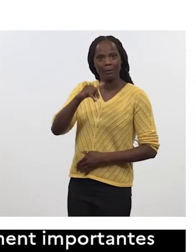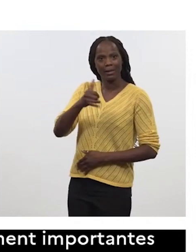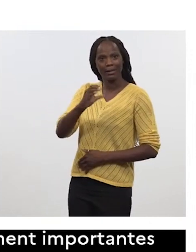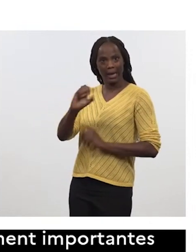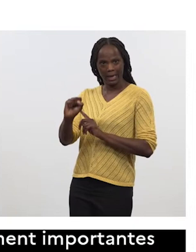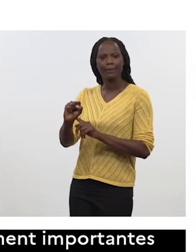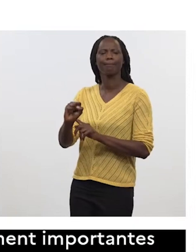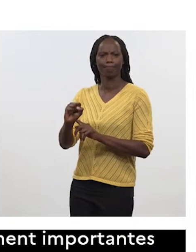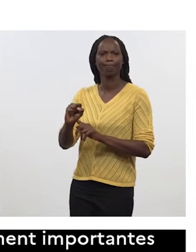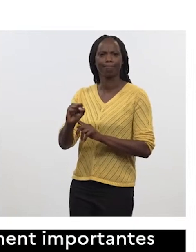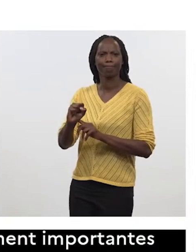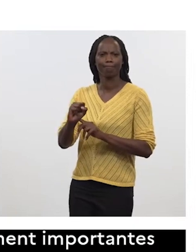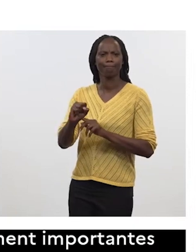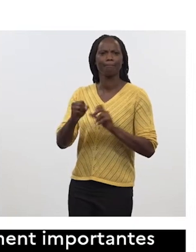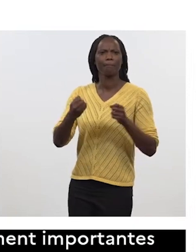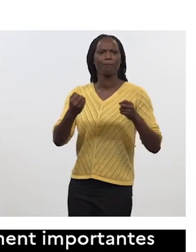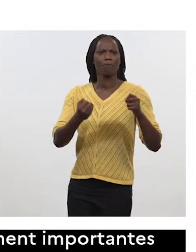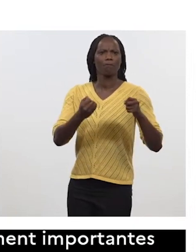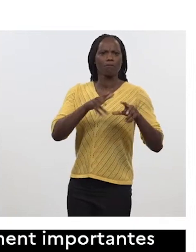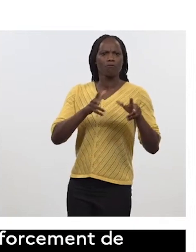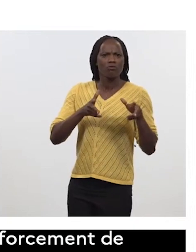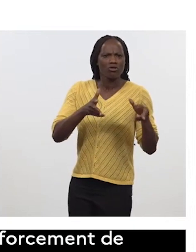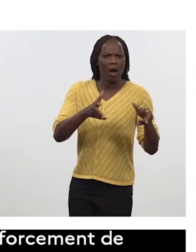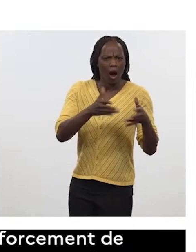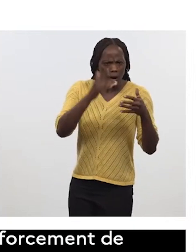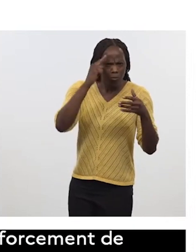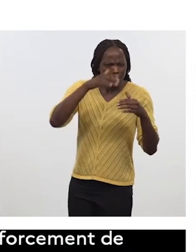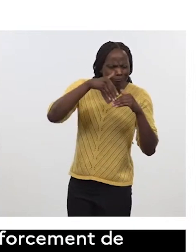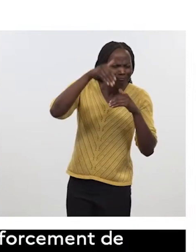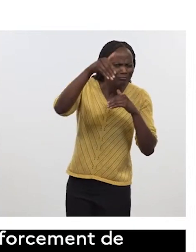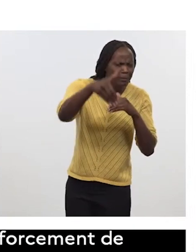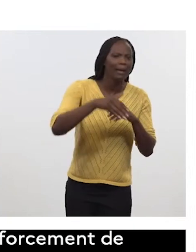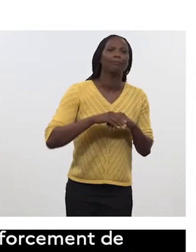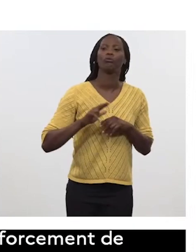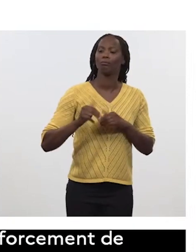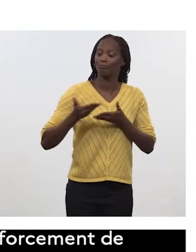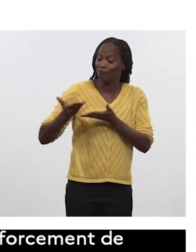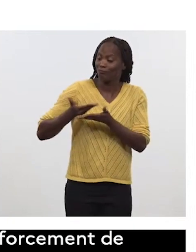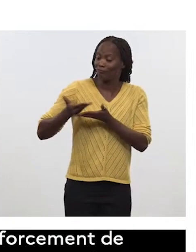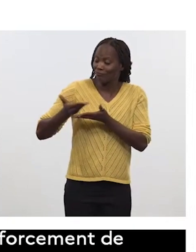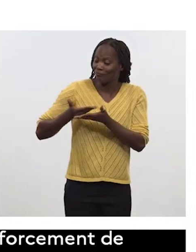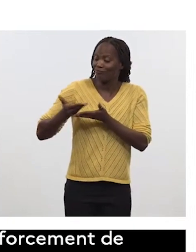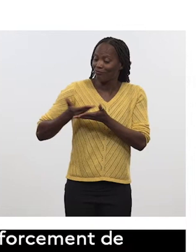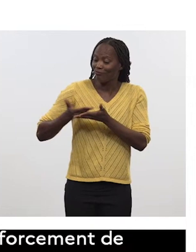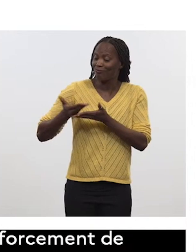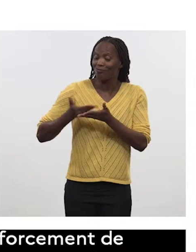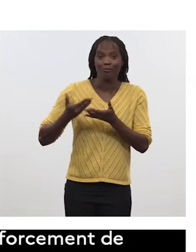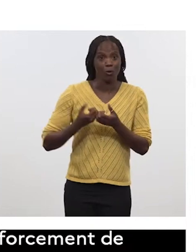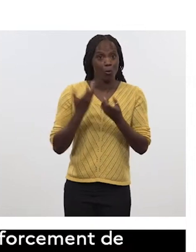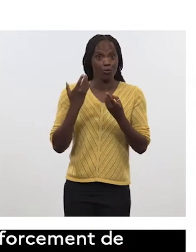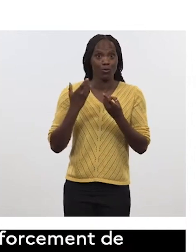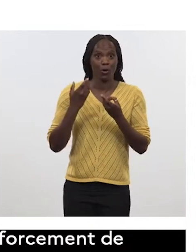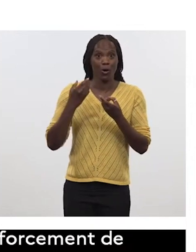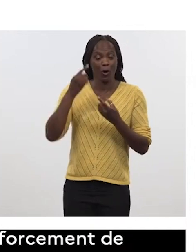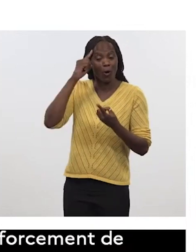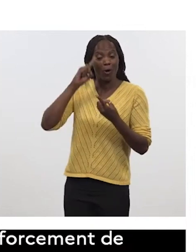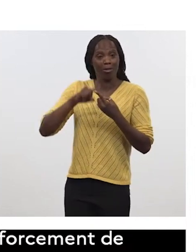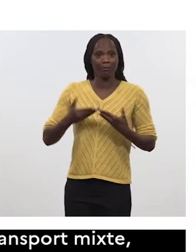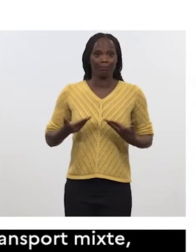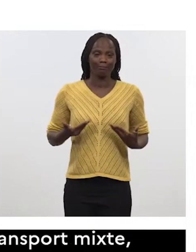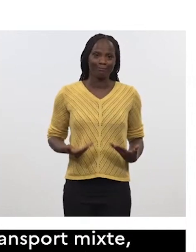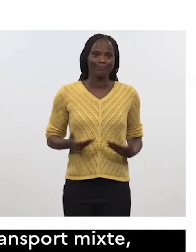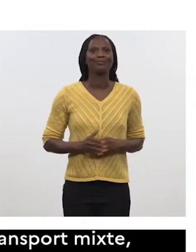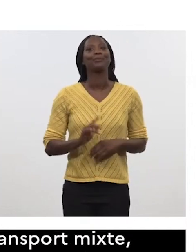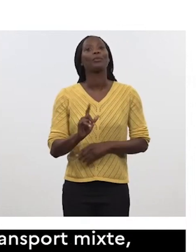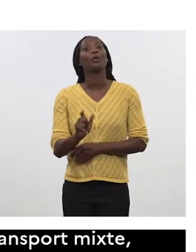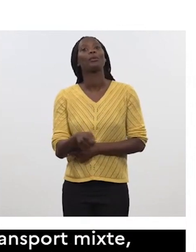de Char du Futur. Nous aurons l'occasion dans un instant de continuer nos conversations sur d'autres éléments d'actualité, sur lesquels évidemment